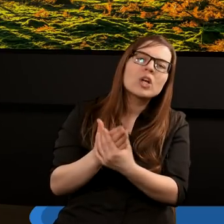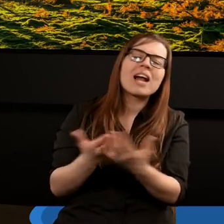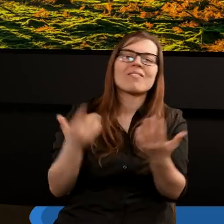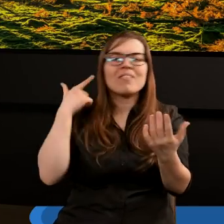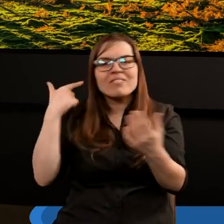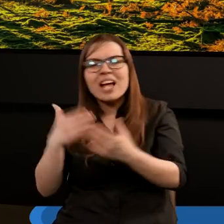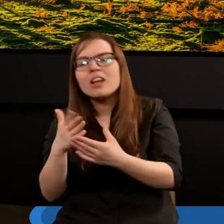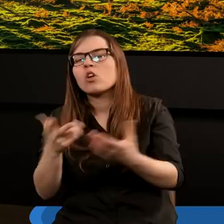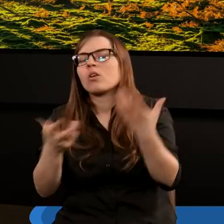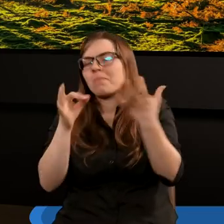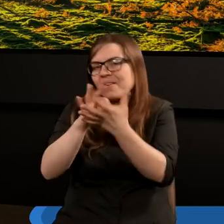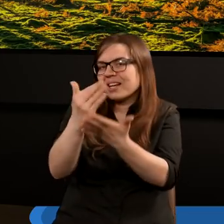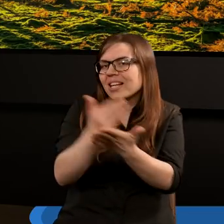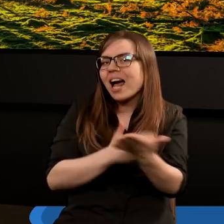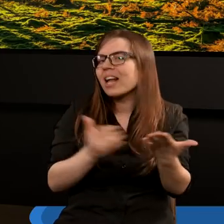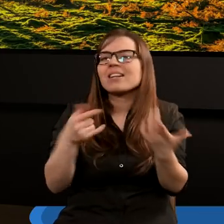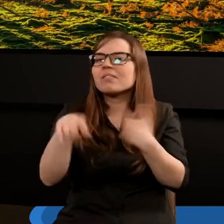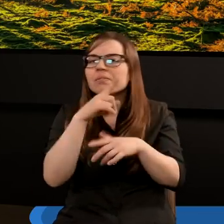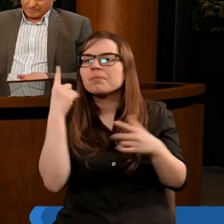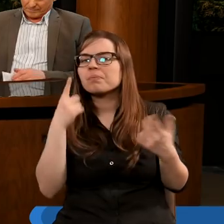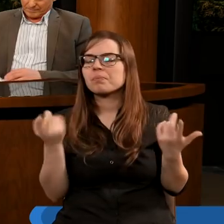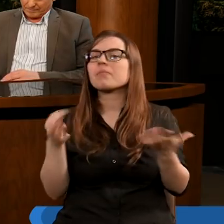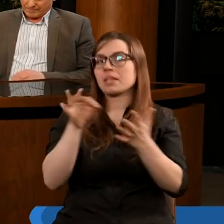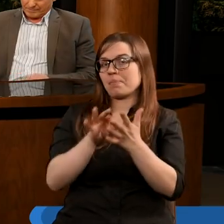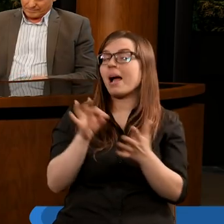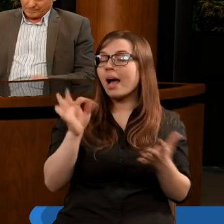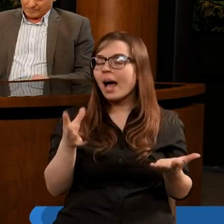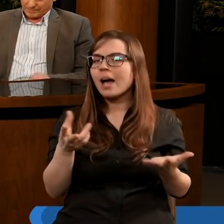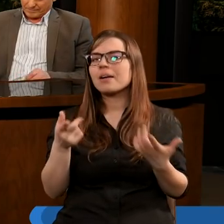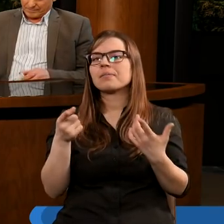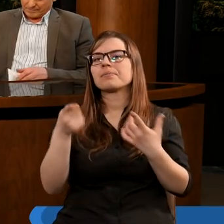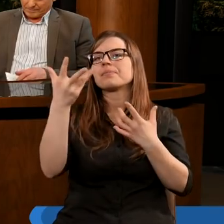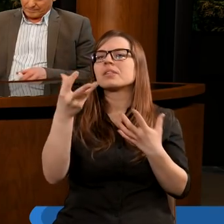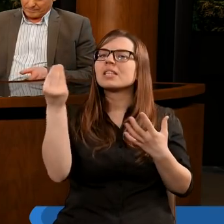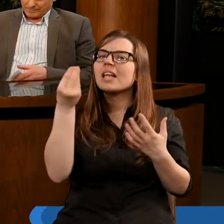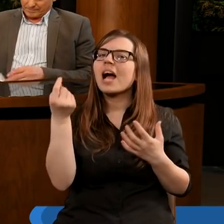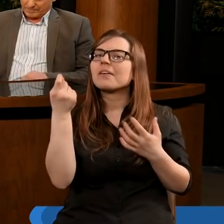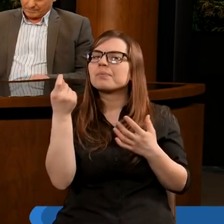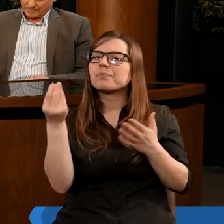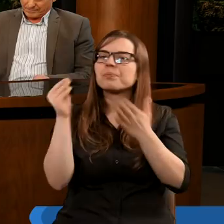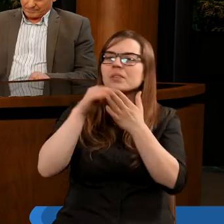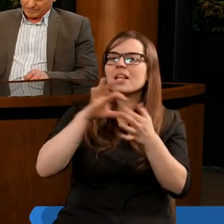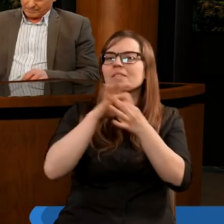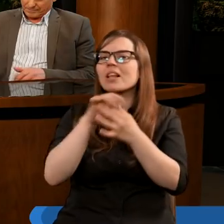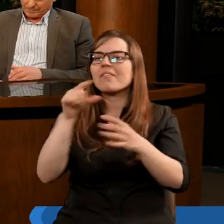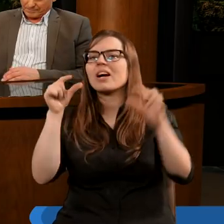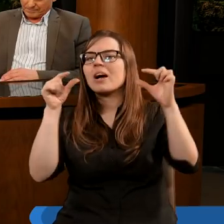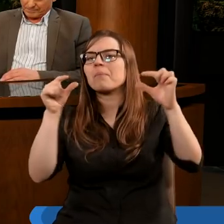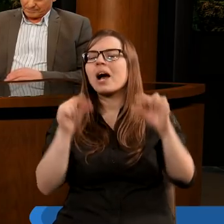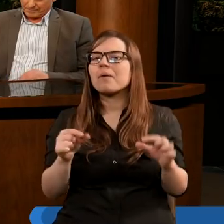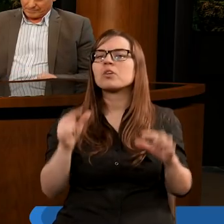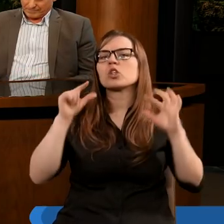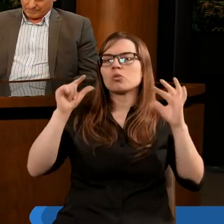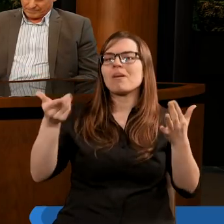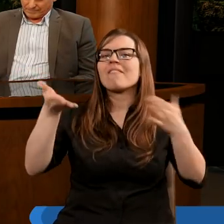wiernością, bo z pewnych zasad. Jak uważacie? Z pewnością tak. Ja bym tutaj jeszcze nawiązała do tego fragmentu